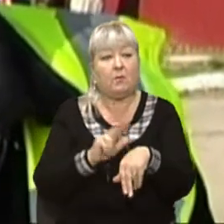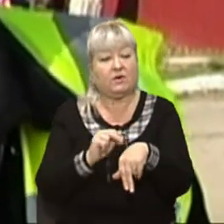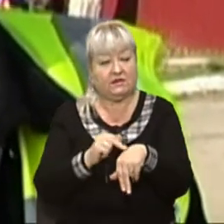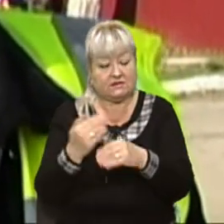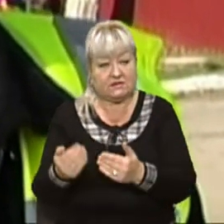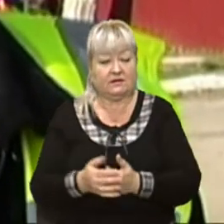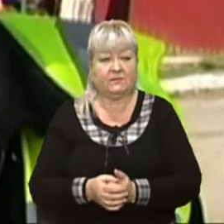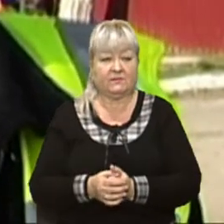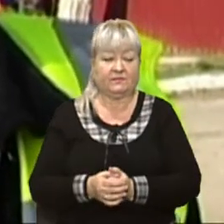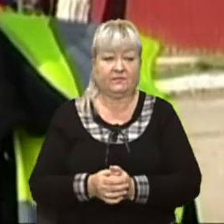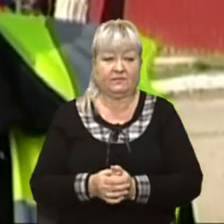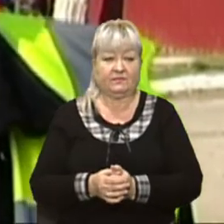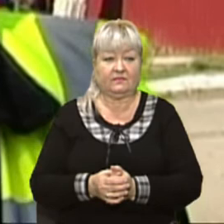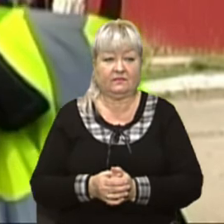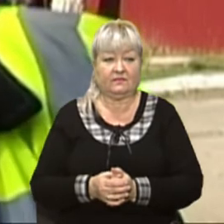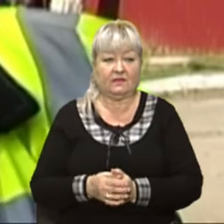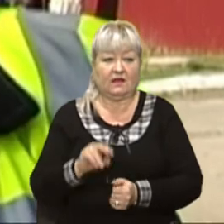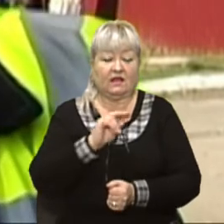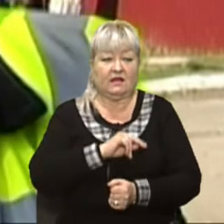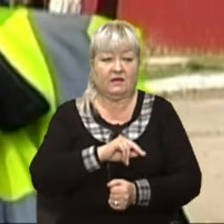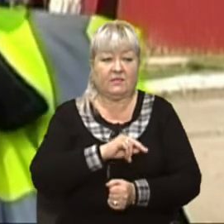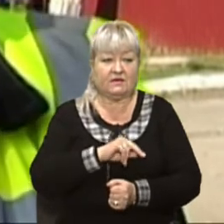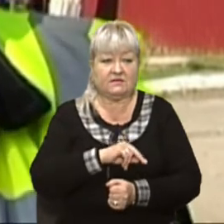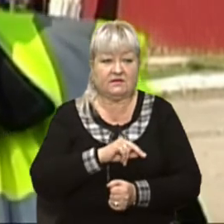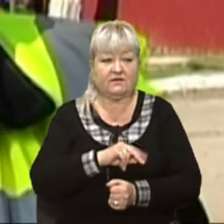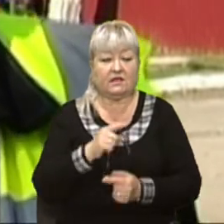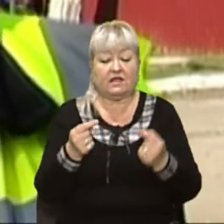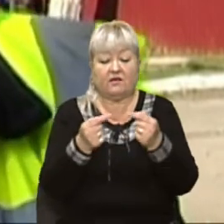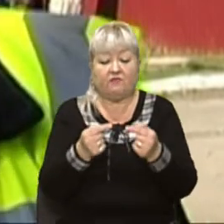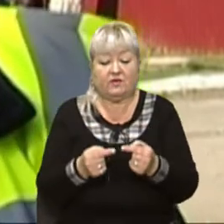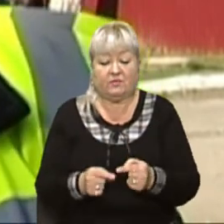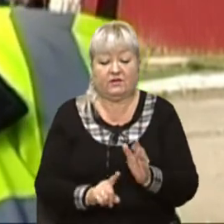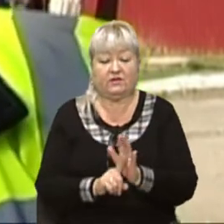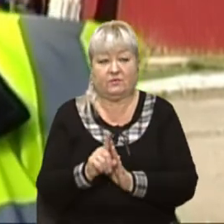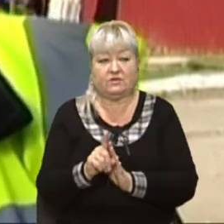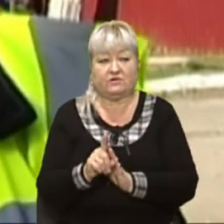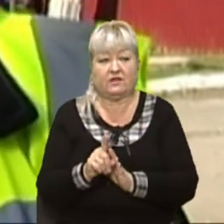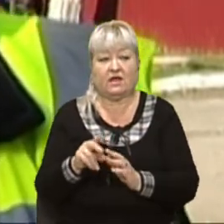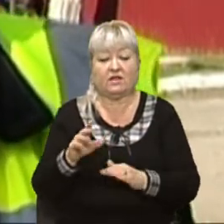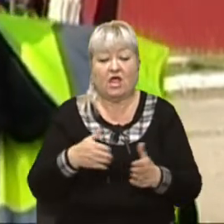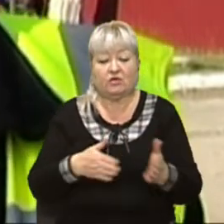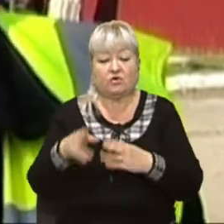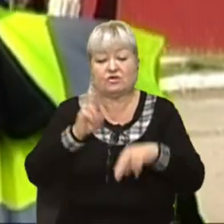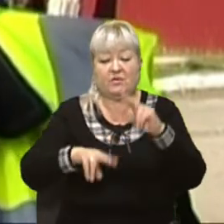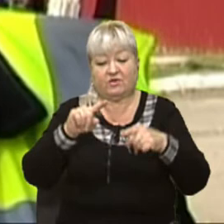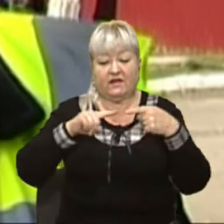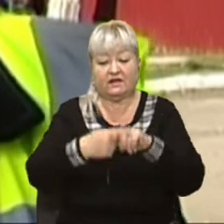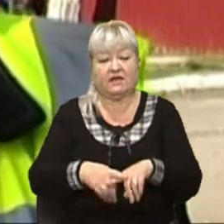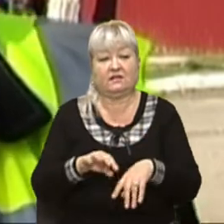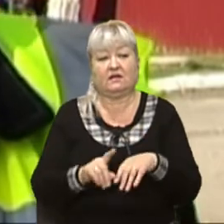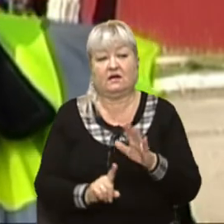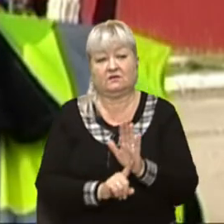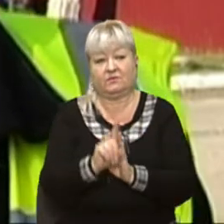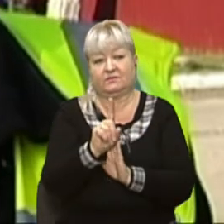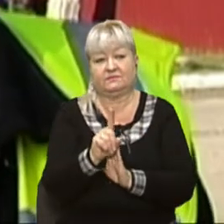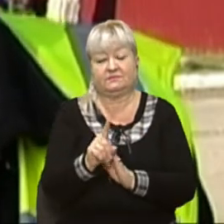І після закриття ділянки, відповідно, вже приступає дорожня будівельна техніка до проведення своїх,